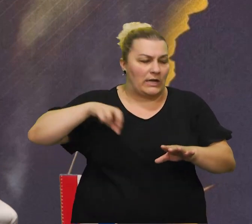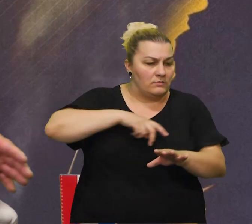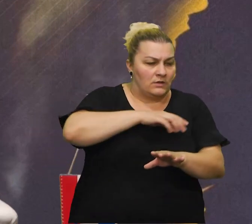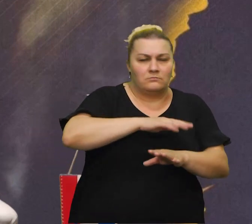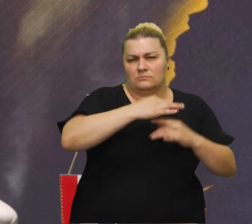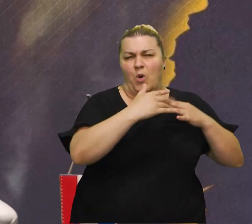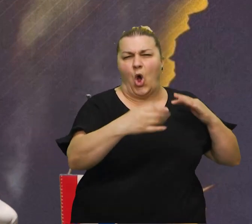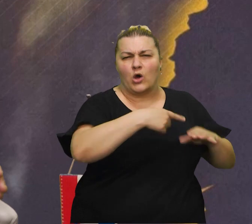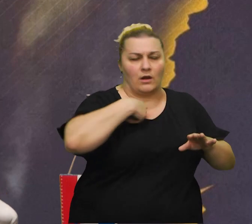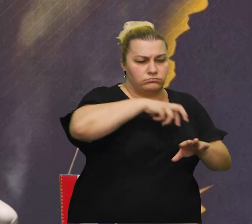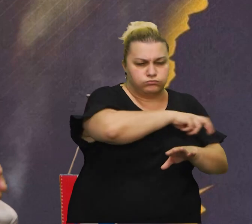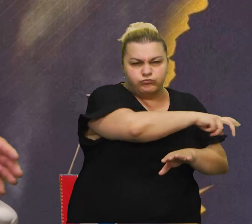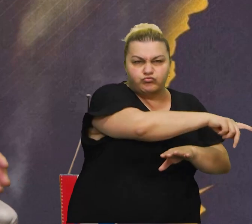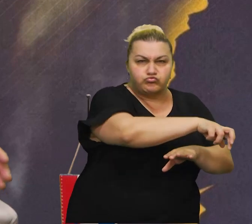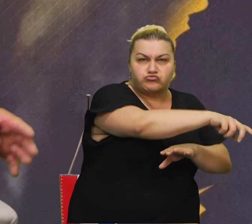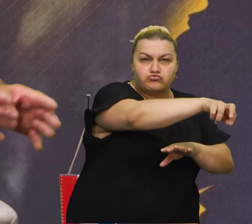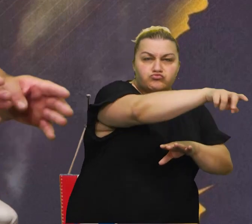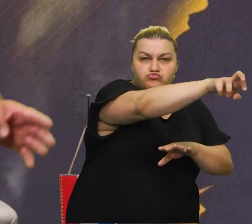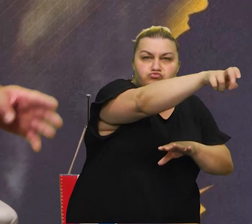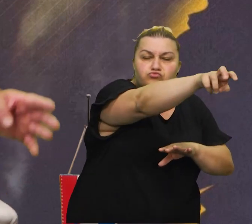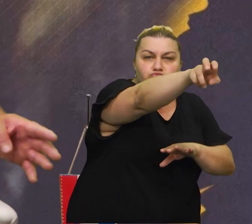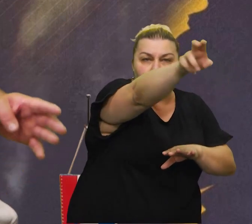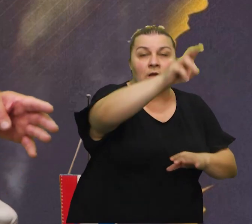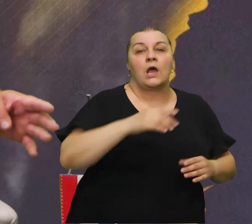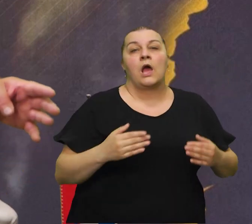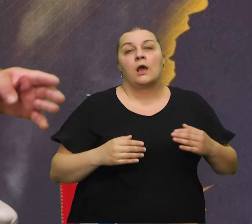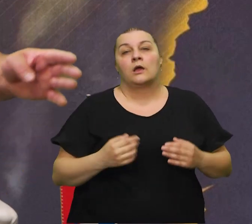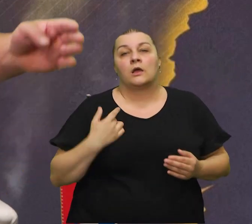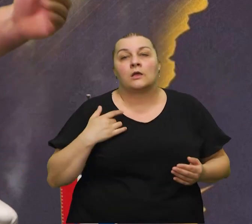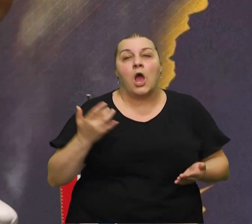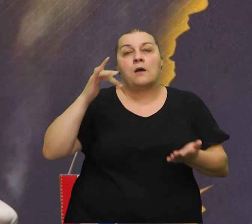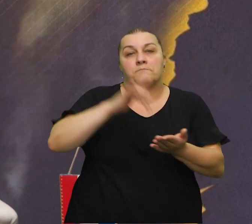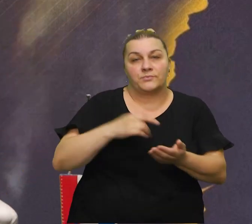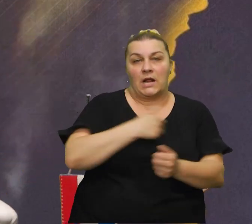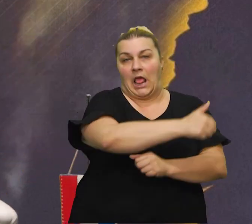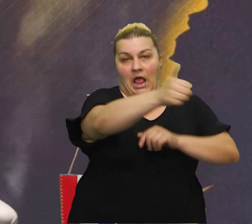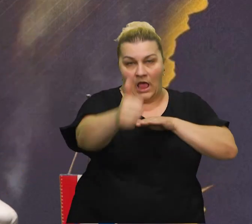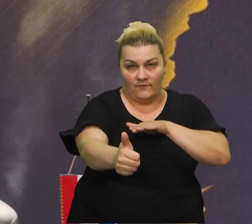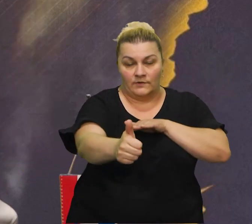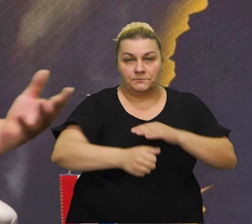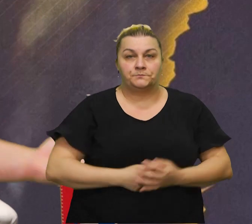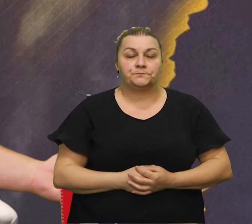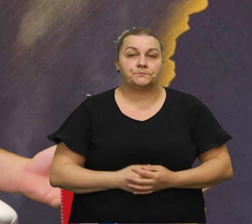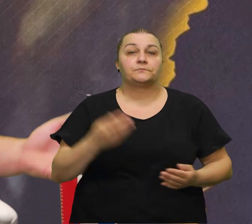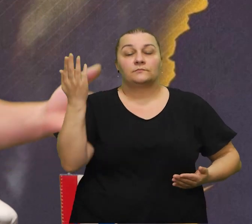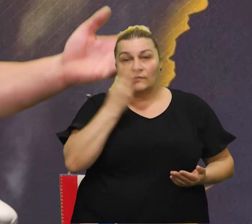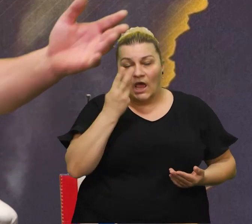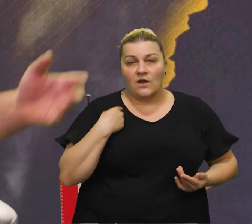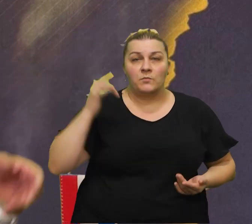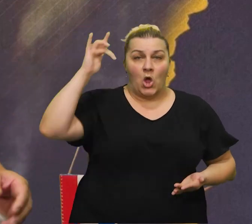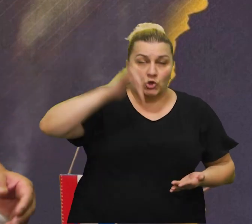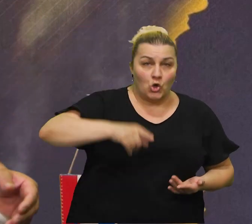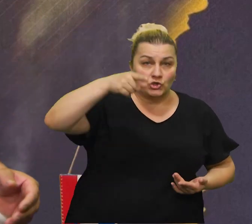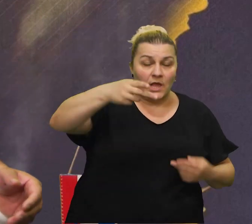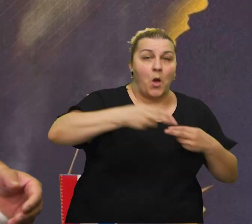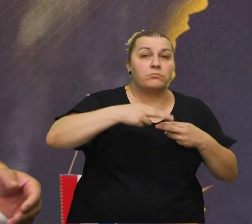te kolone izaša i da sam ja sve polako se to gura, gura, gura, gura uz more i došla sam na čelo. I normalno, tamo kad smo